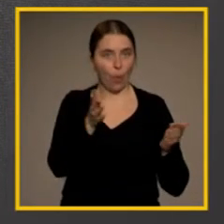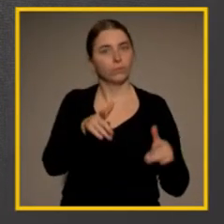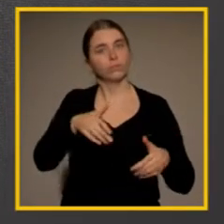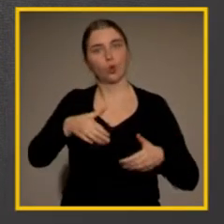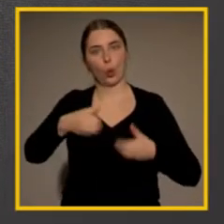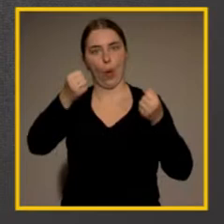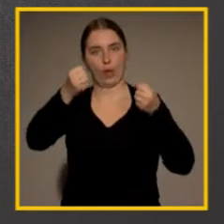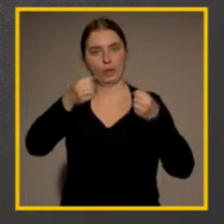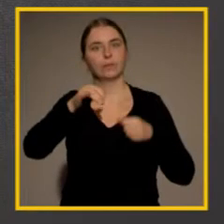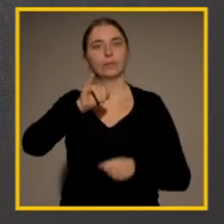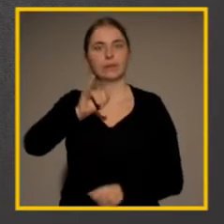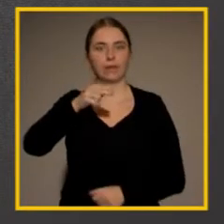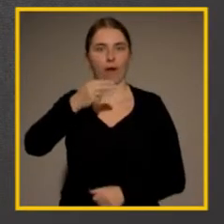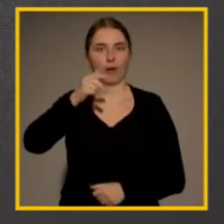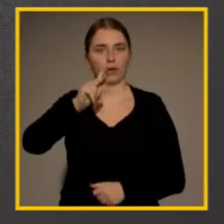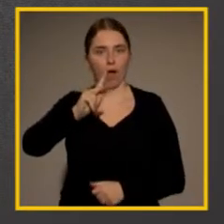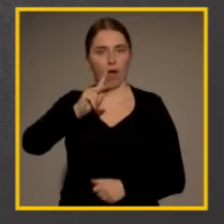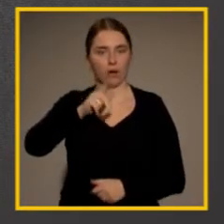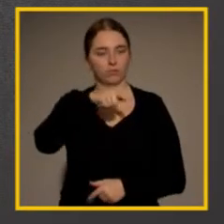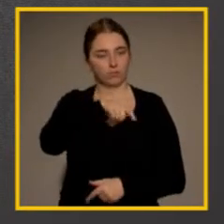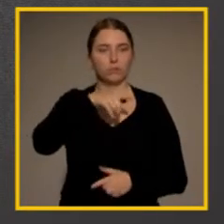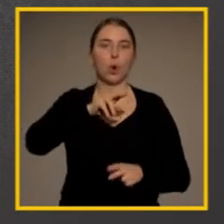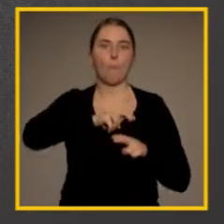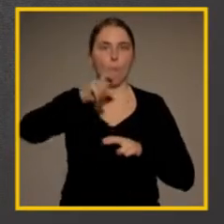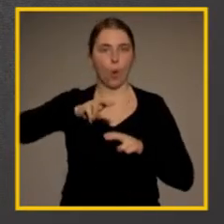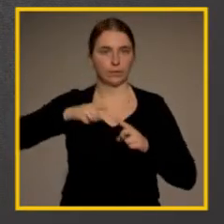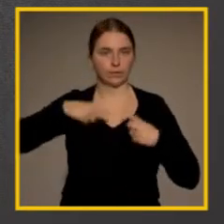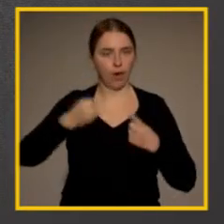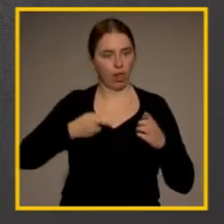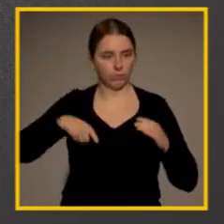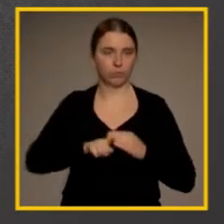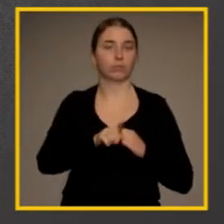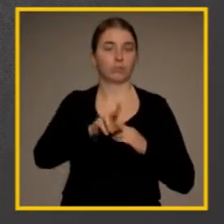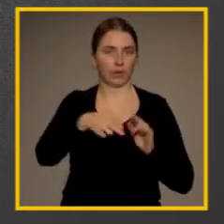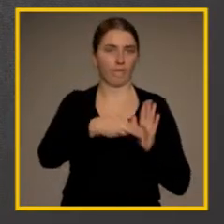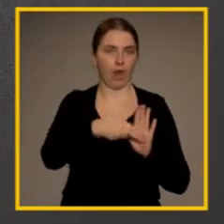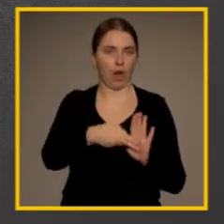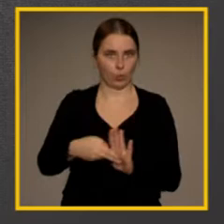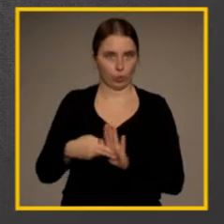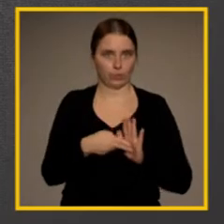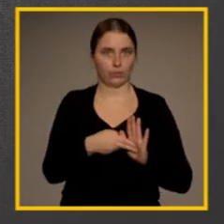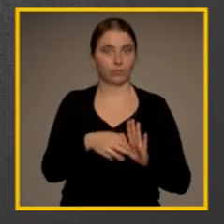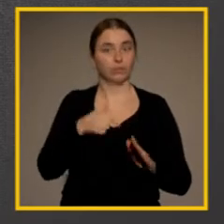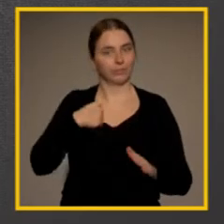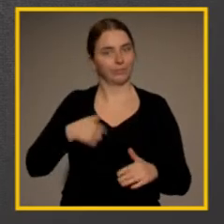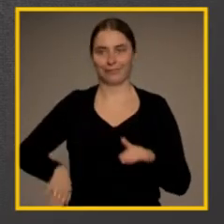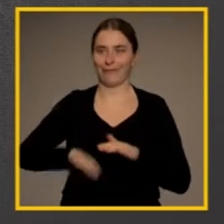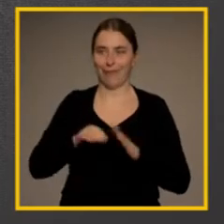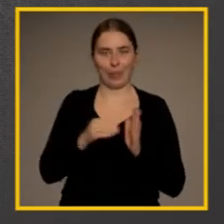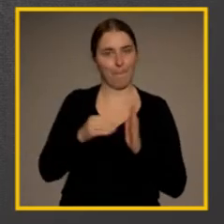im Börsensaal der IHK in Köln statt und ich war mittendrin.